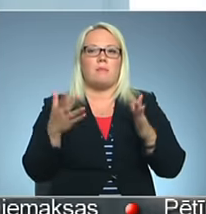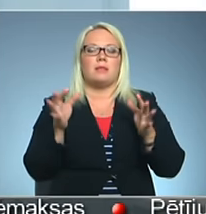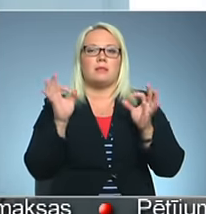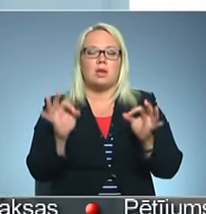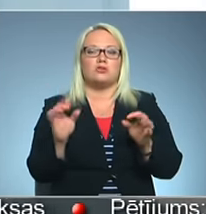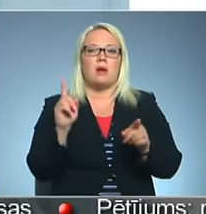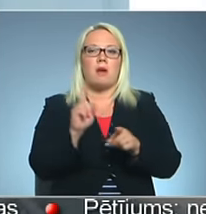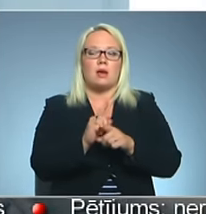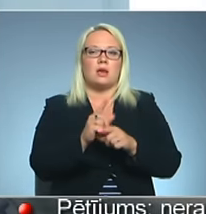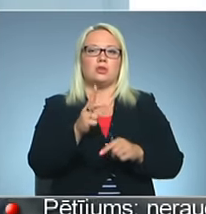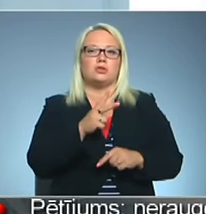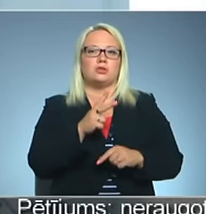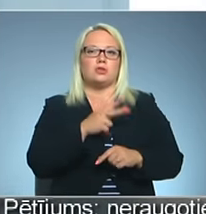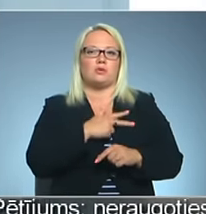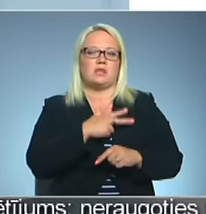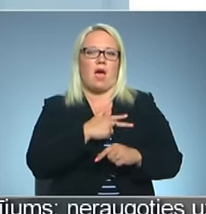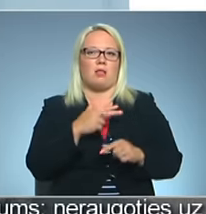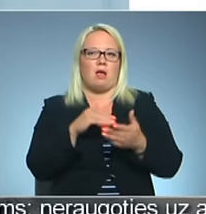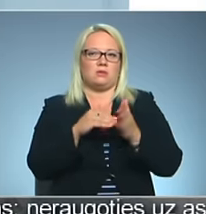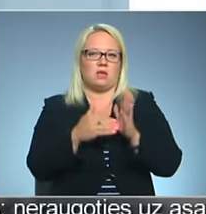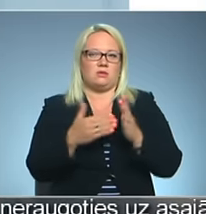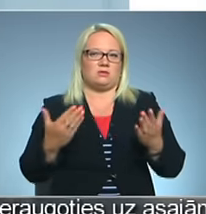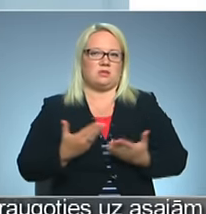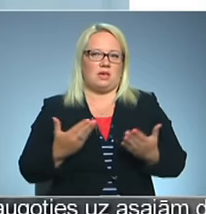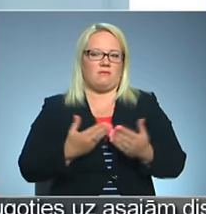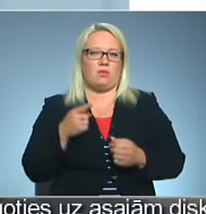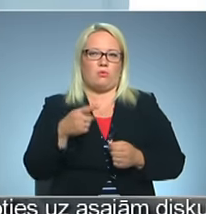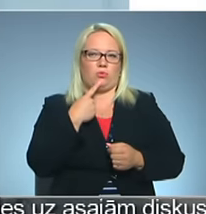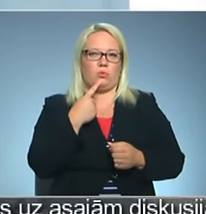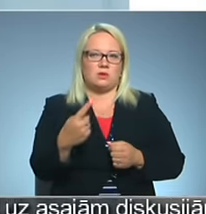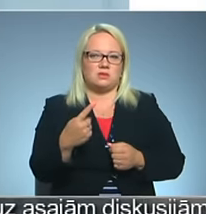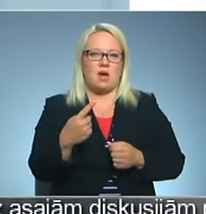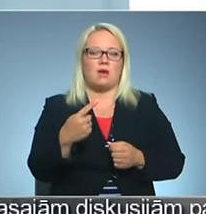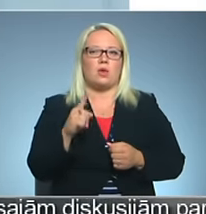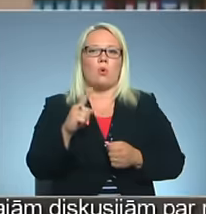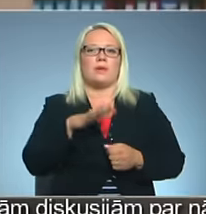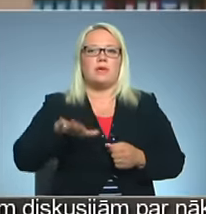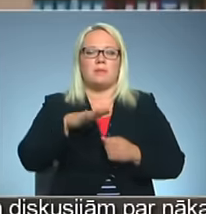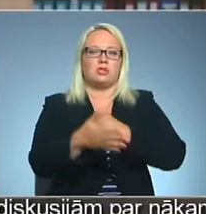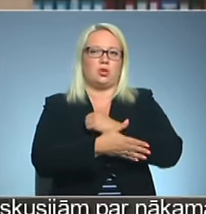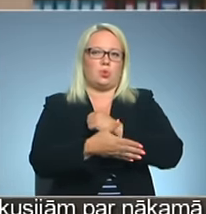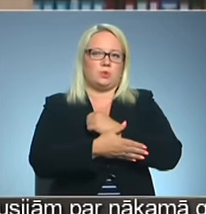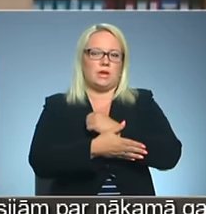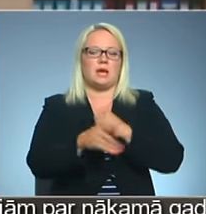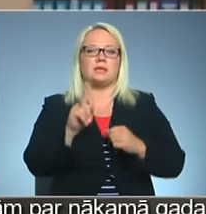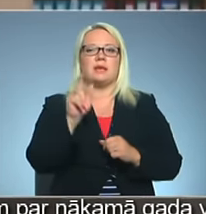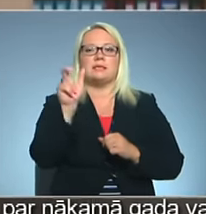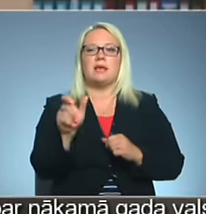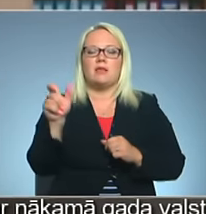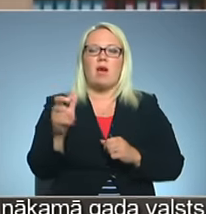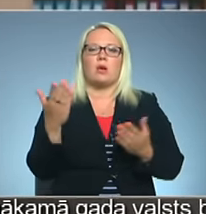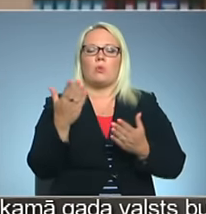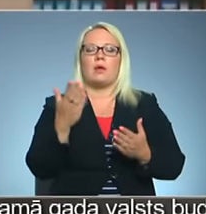arī tieši sociālā šī mūsu dzīve to nosaka, jo ģimenes ir trūcīgas. Ir jau arī cilvēki, kur